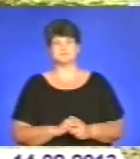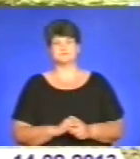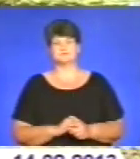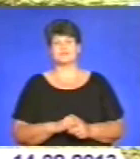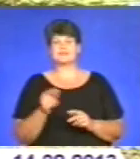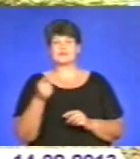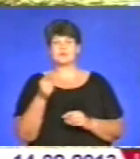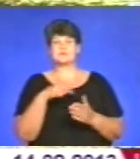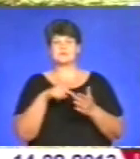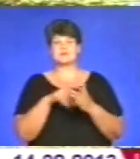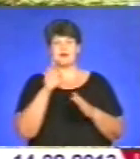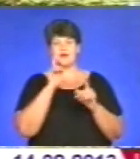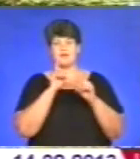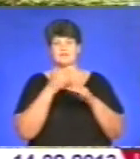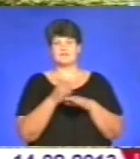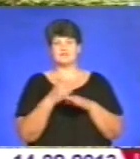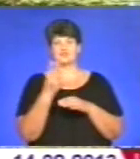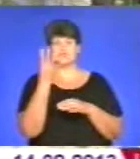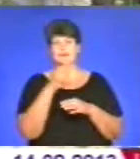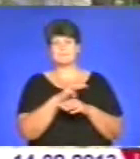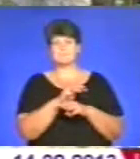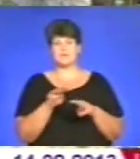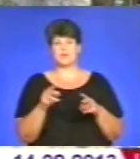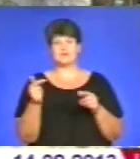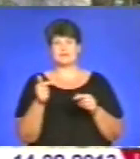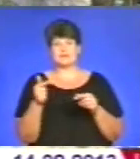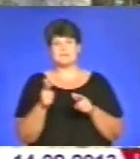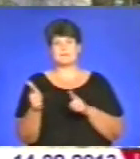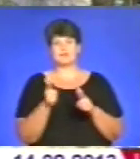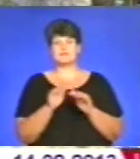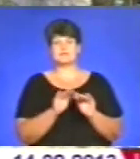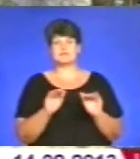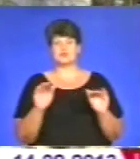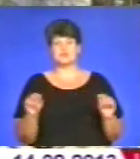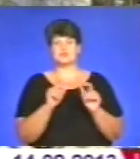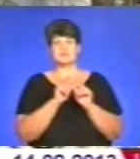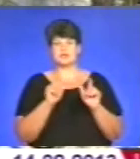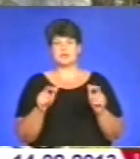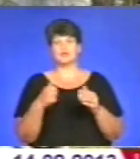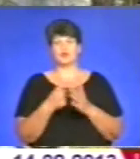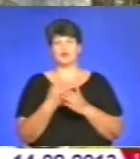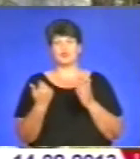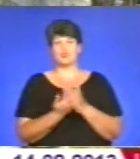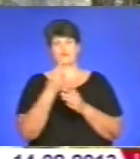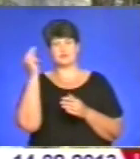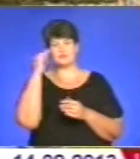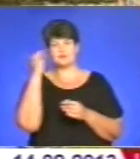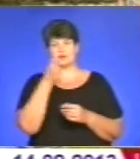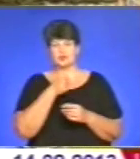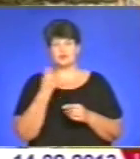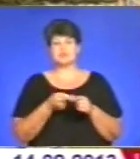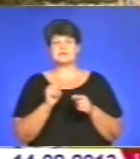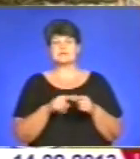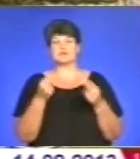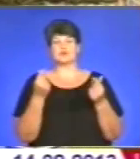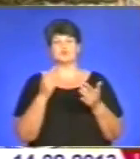Тернопільська міська рада виділила понад 4 мільйони гривень для підготовки садочків і шкіл обласного центру до нового навчального року. З цих